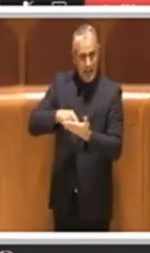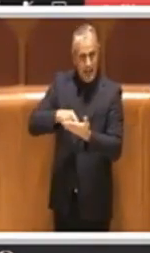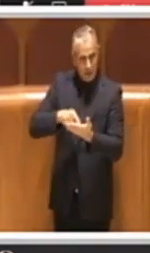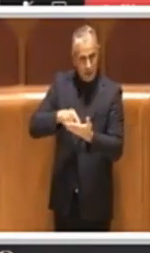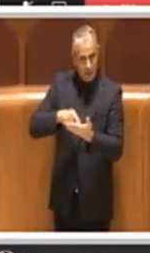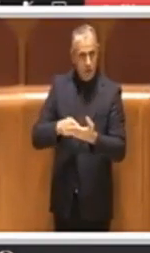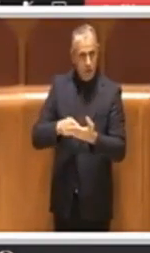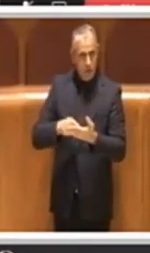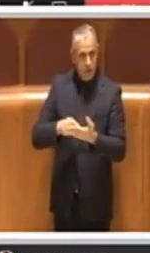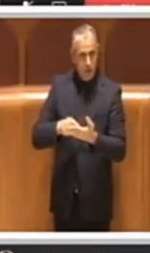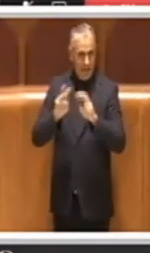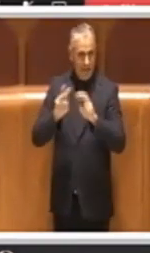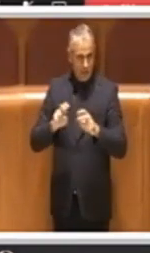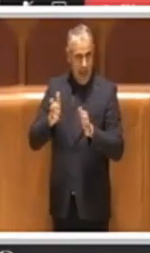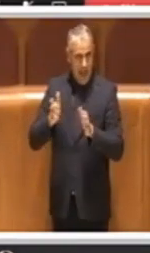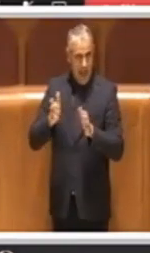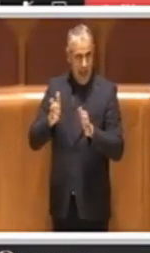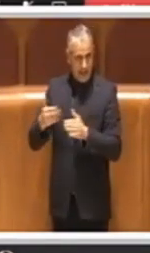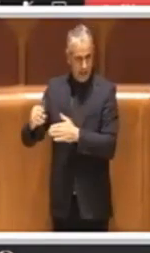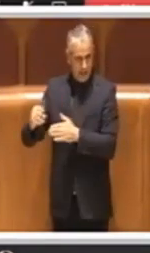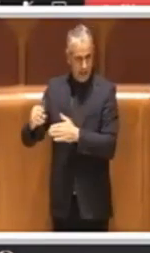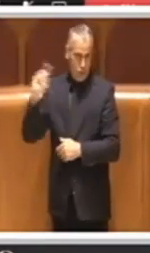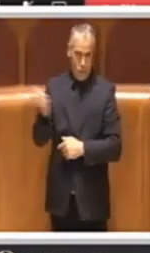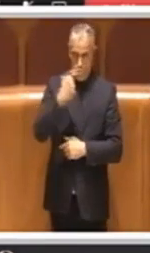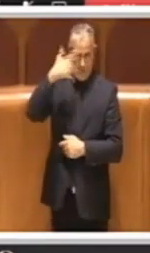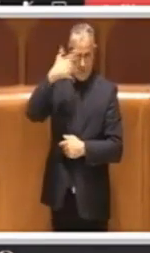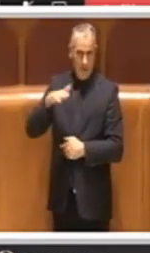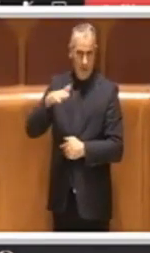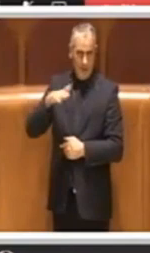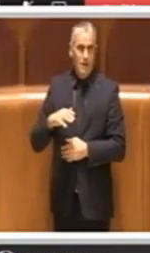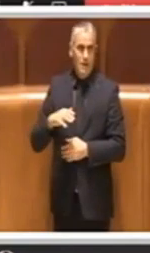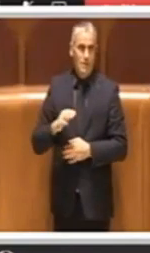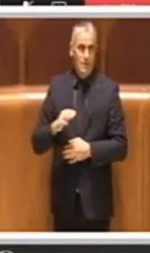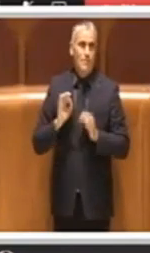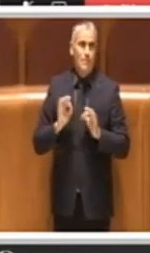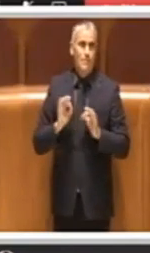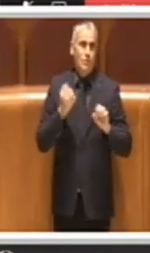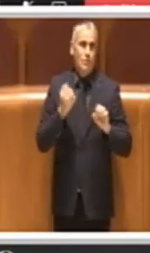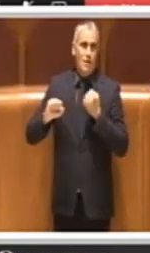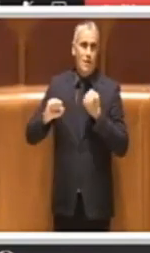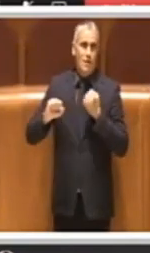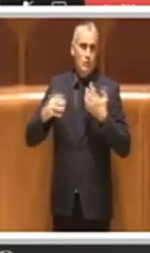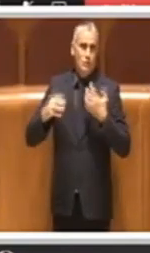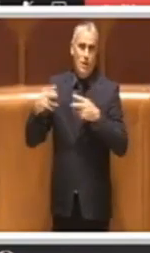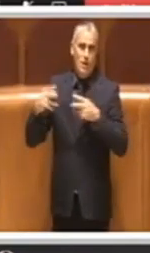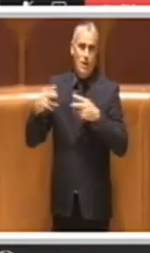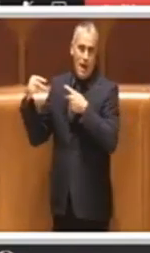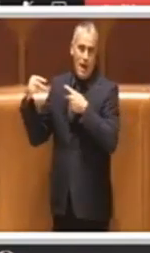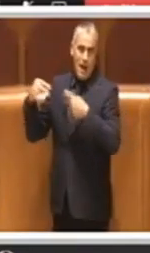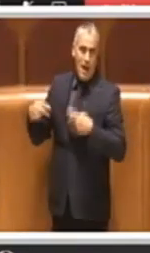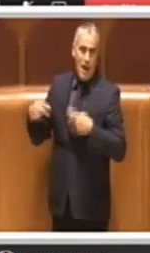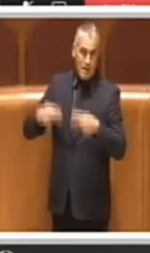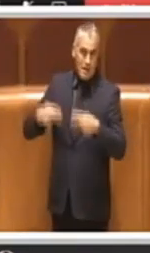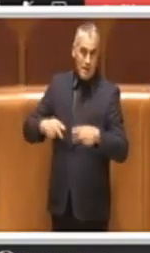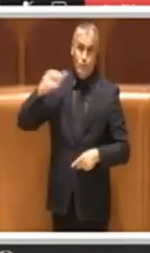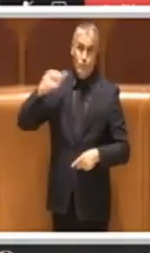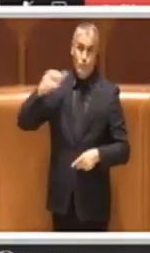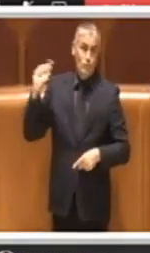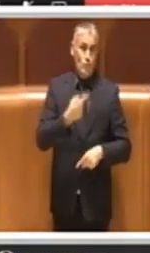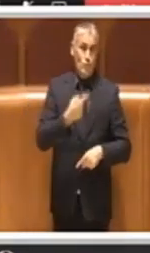qualcosa che tutti conosciamo, è diventato famoso allora quando già da anni ormai è stato prescritto che in tutti